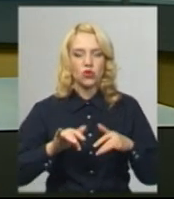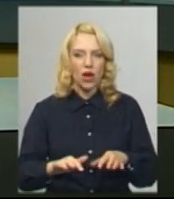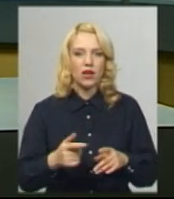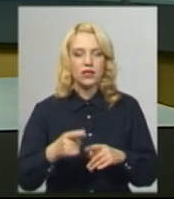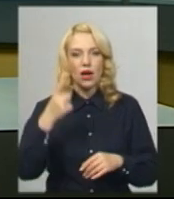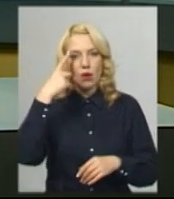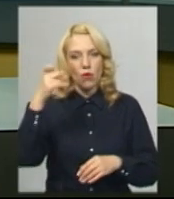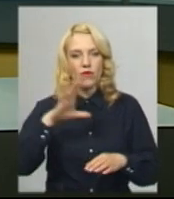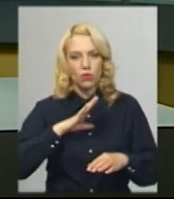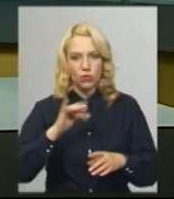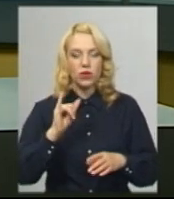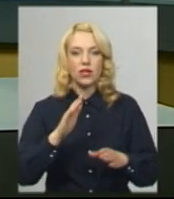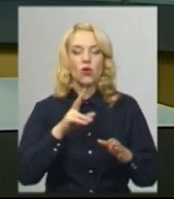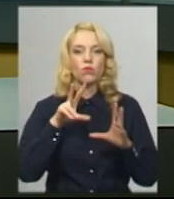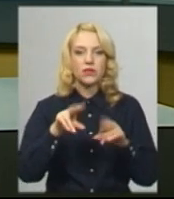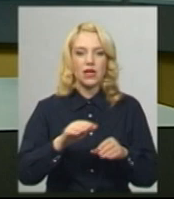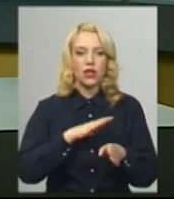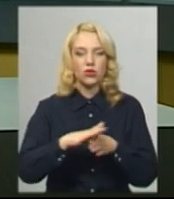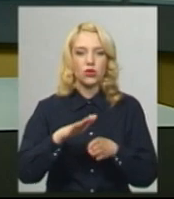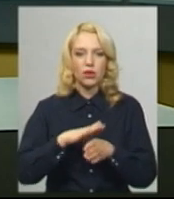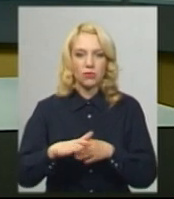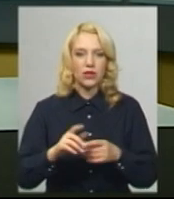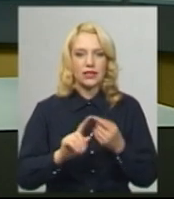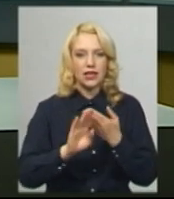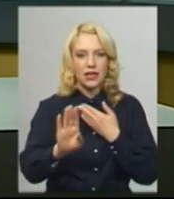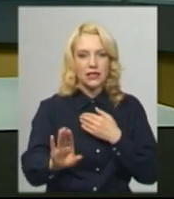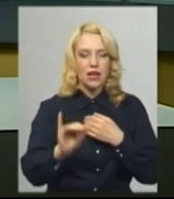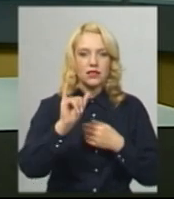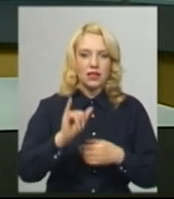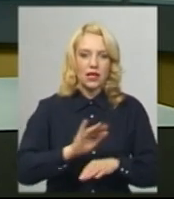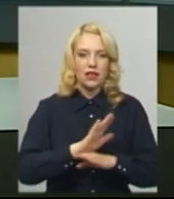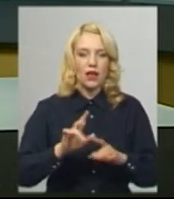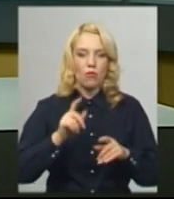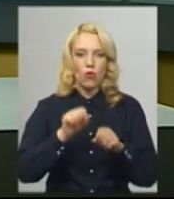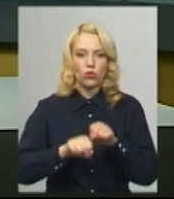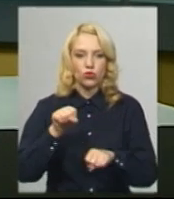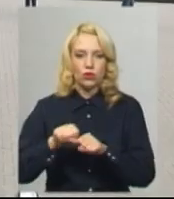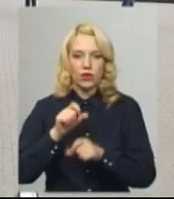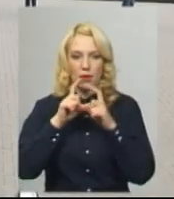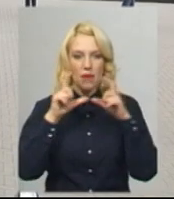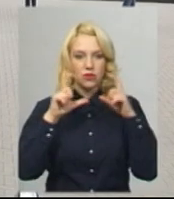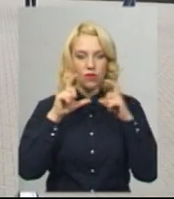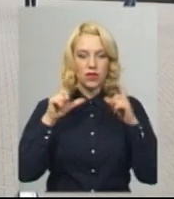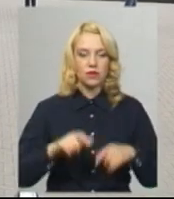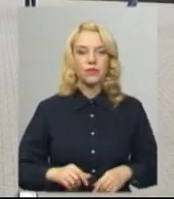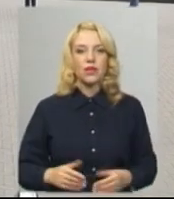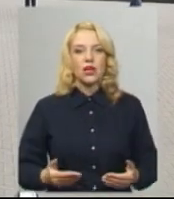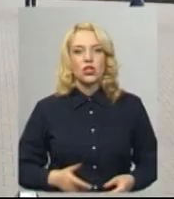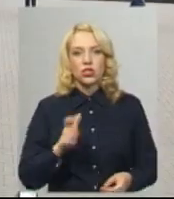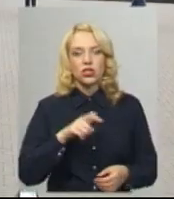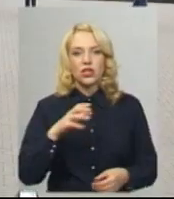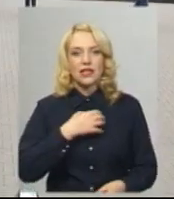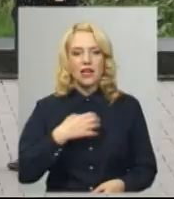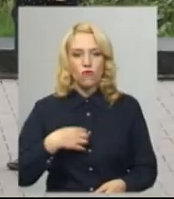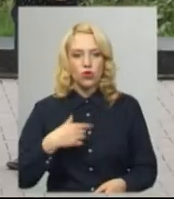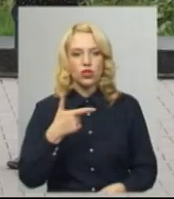повідомляли та обіцяли дотримуватись безпечної дистанції і не порушувати масковий режим. Жителі Славутського, Городоцького